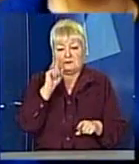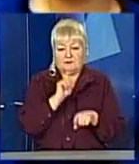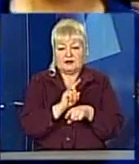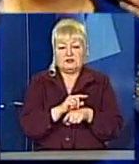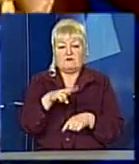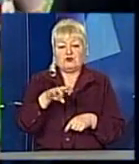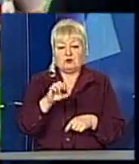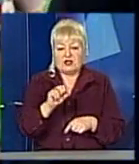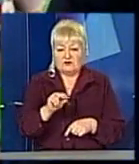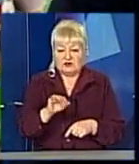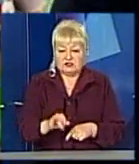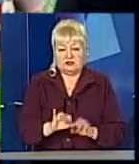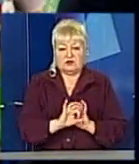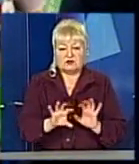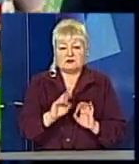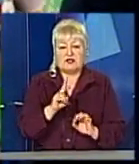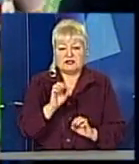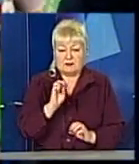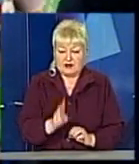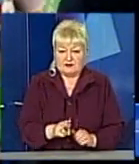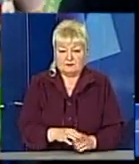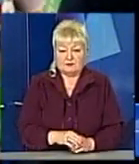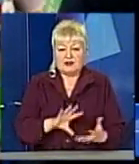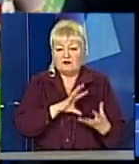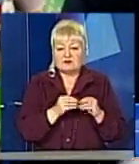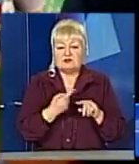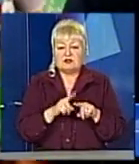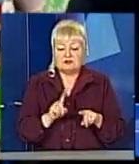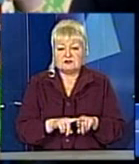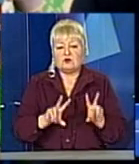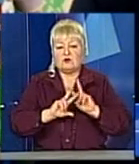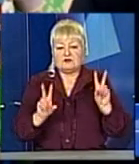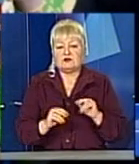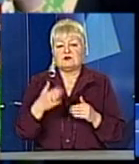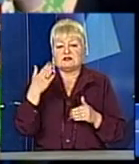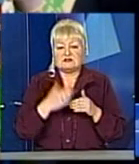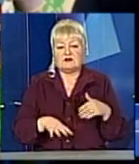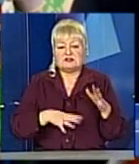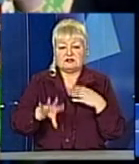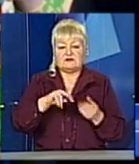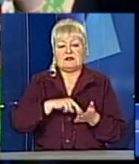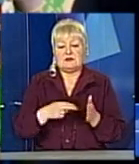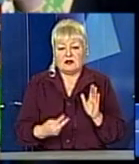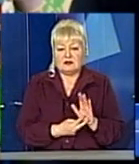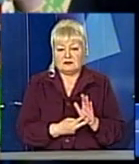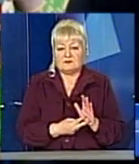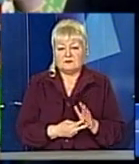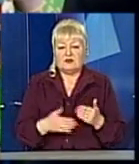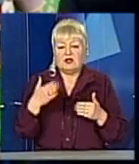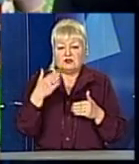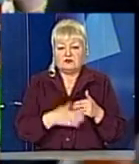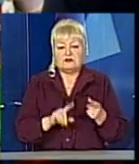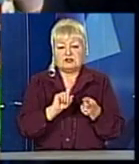Самбірської районної ради Віталій Кімак. В результаті цього вдалося довершити вже всі задуми, плани, довершити